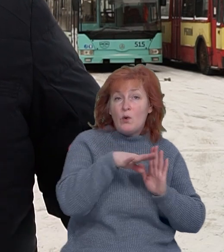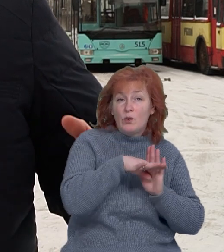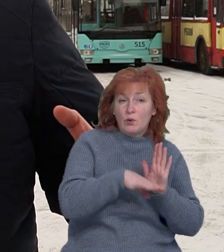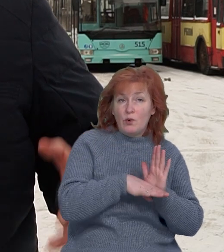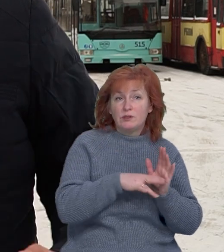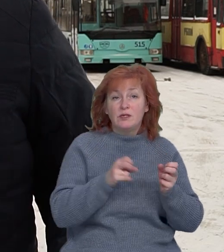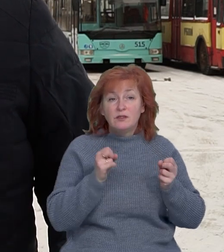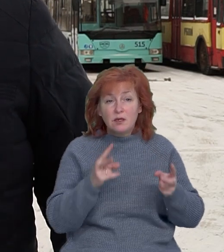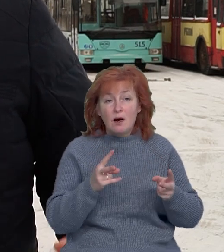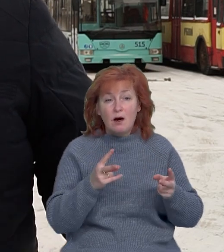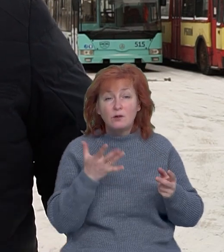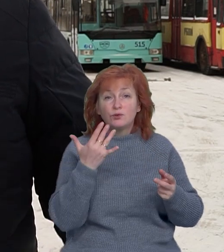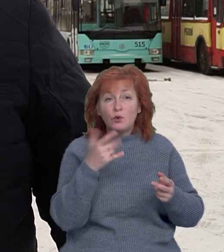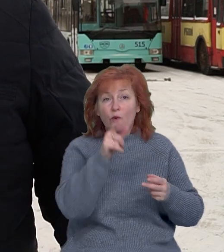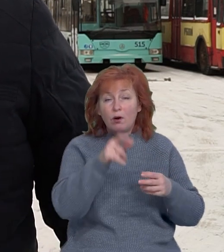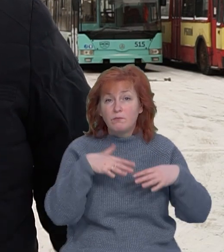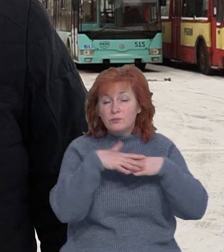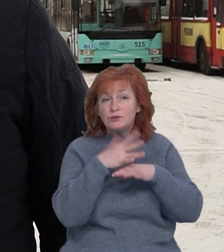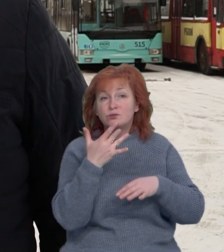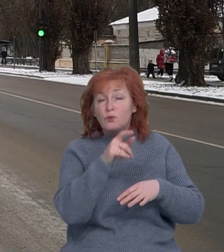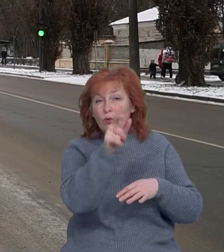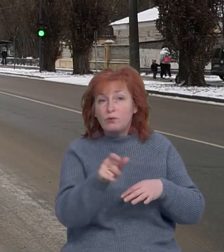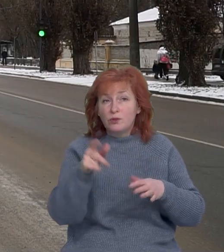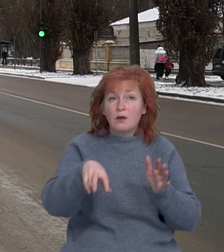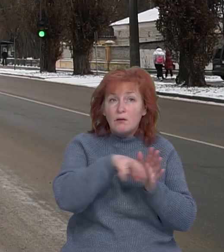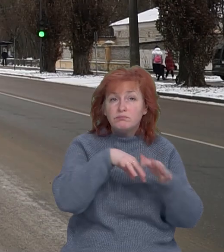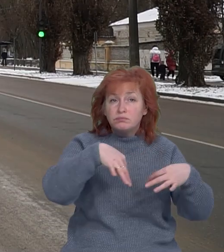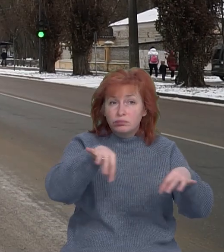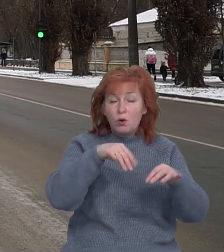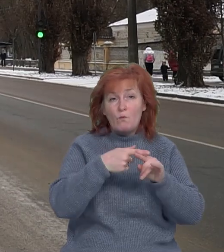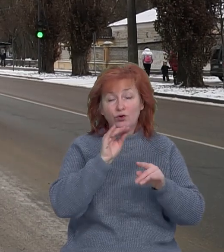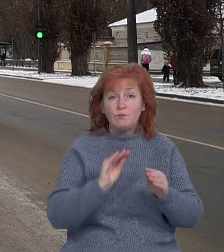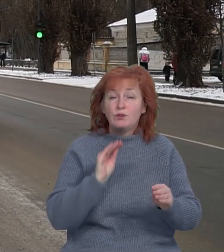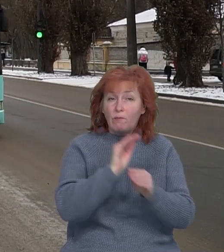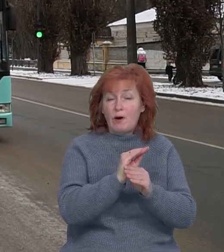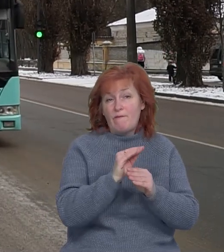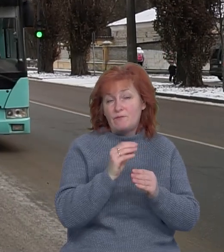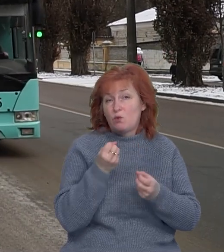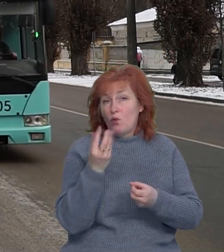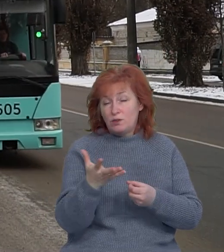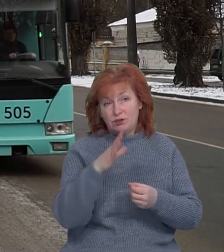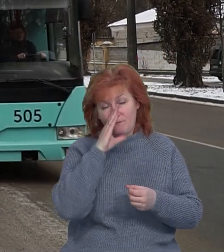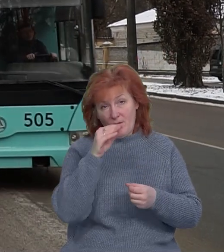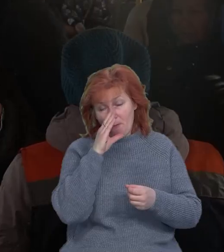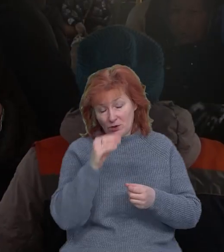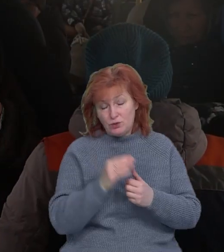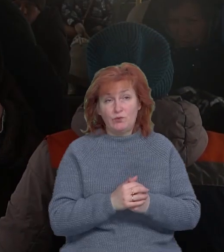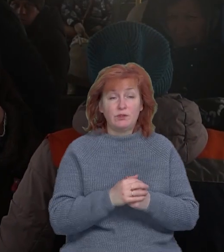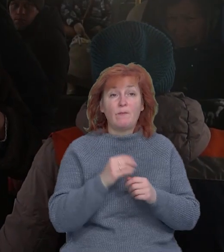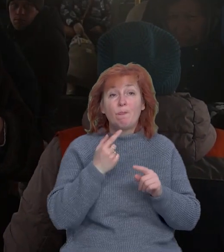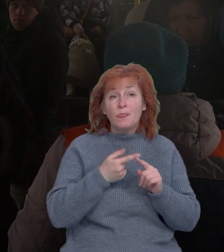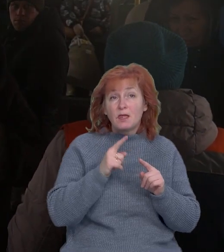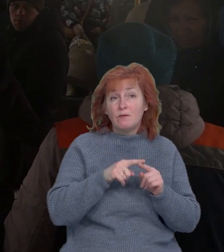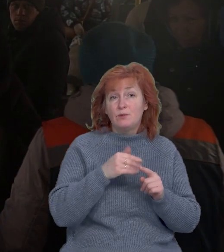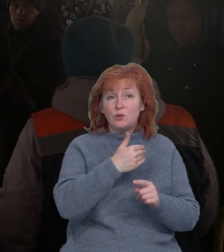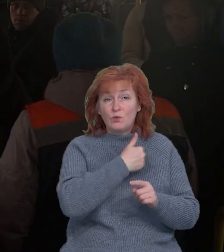наявного і вірного пасажиробліку. Артем Тарасенко каже, є ще одна причина, чому хочуть збільшити кількість